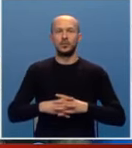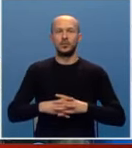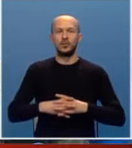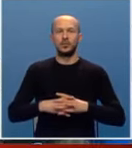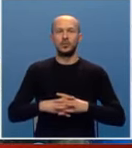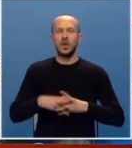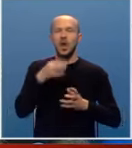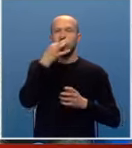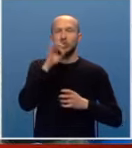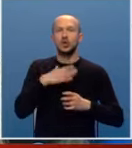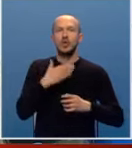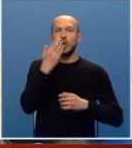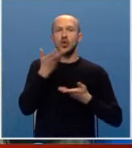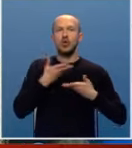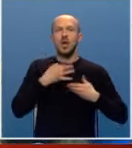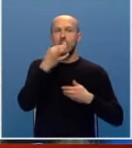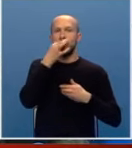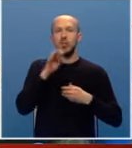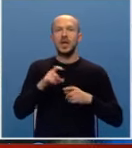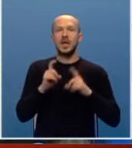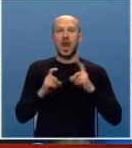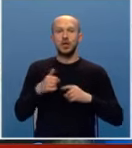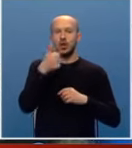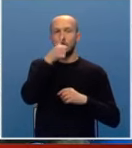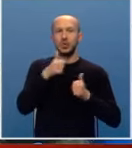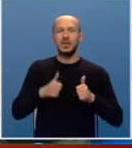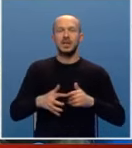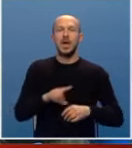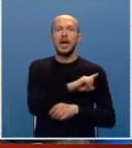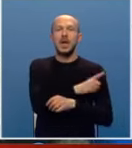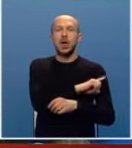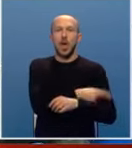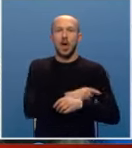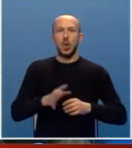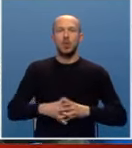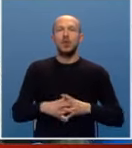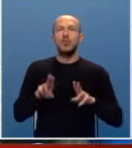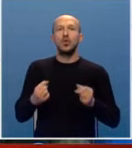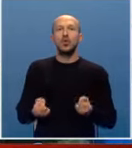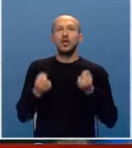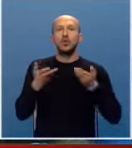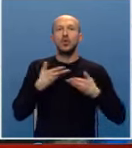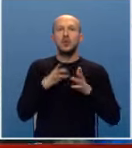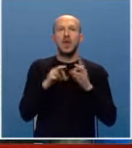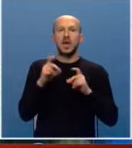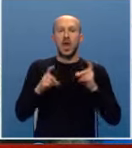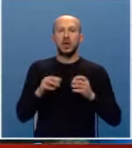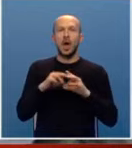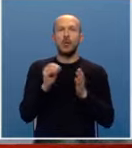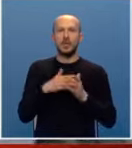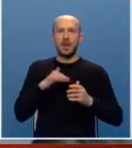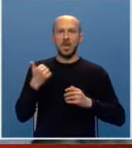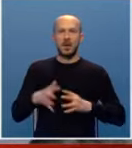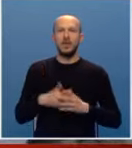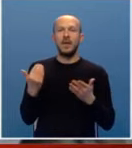Pa poboljšaj će mi da dobijam bolji nakilaži, pošto sada jako, jako mogu tiško da dobijem nakilaži, a potrebna mi je.